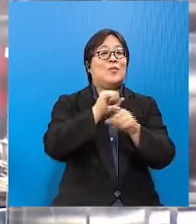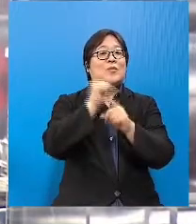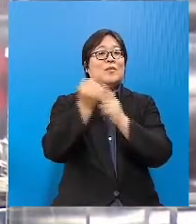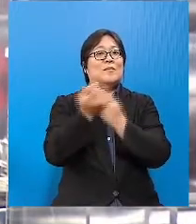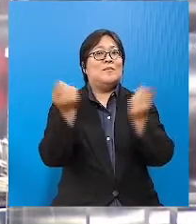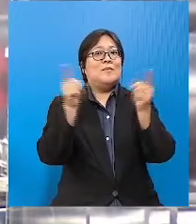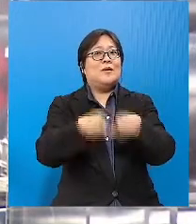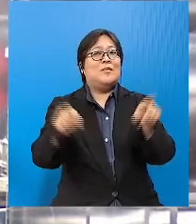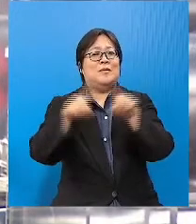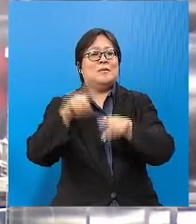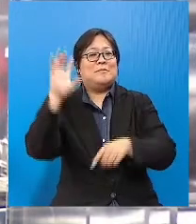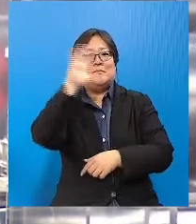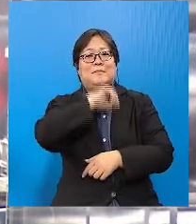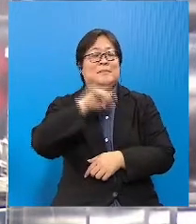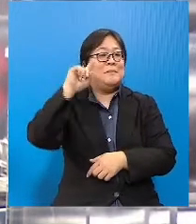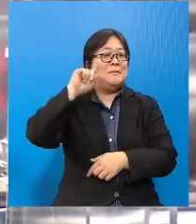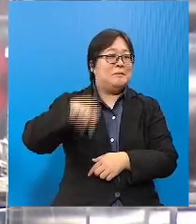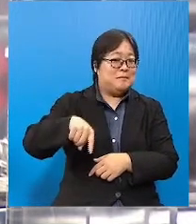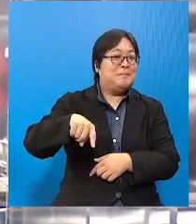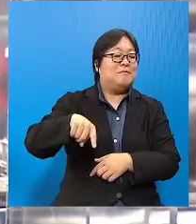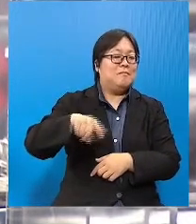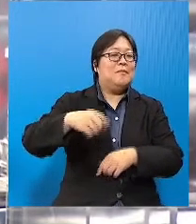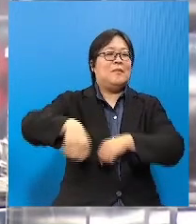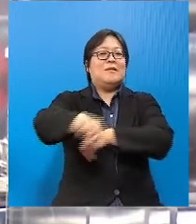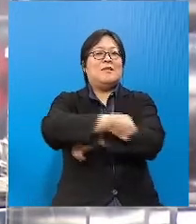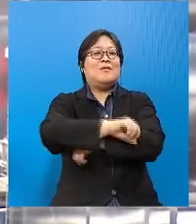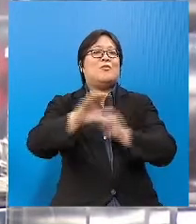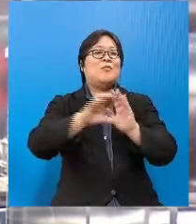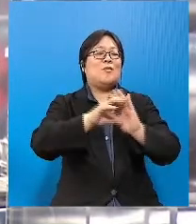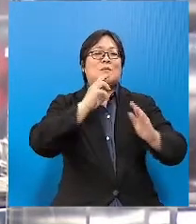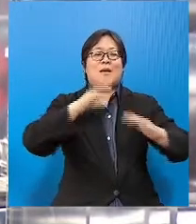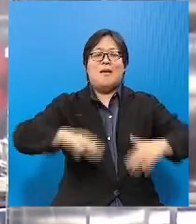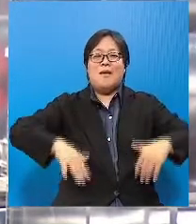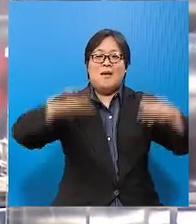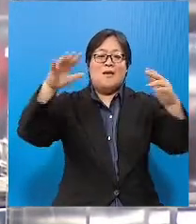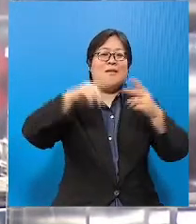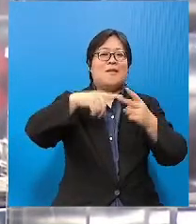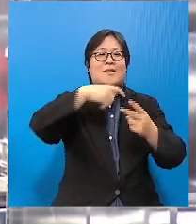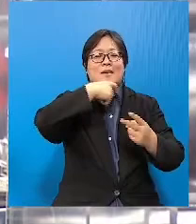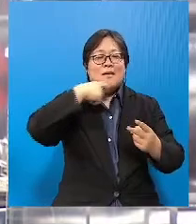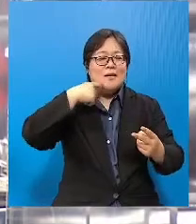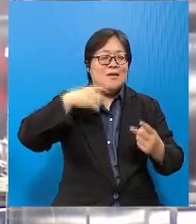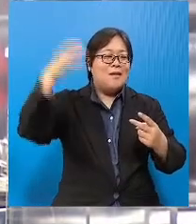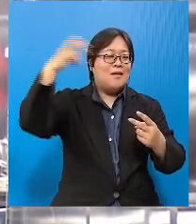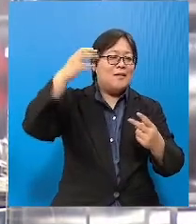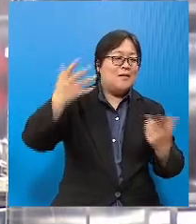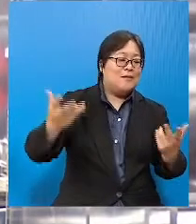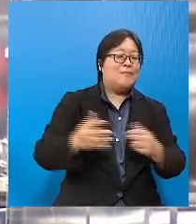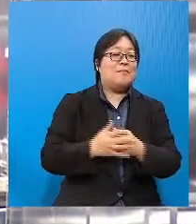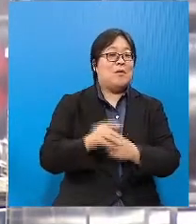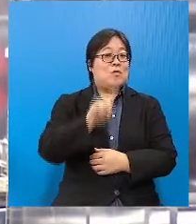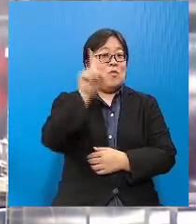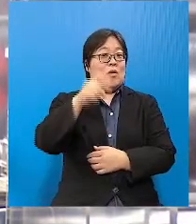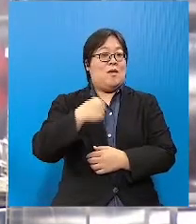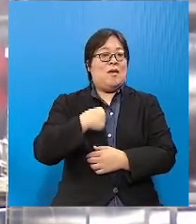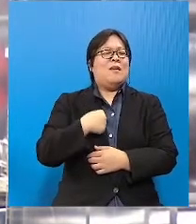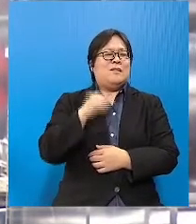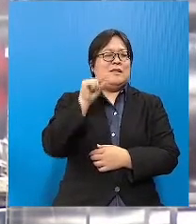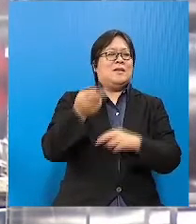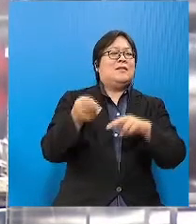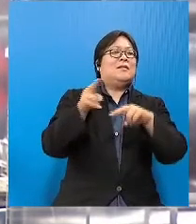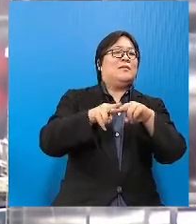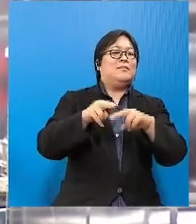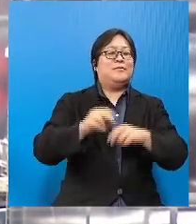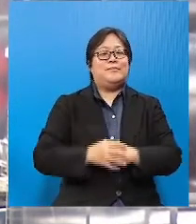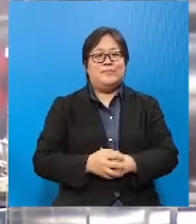jangka yang selalu berlaku di ladang-ladang, di sawah-sawah seperti banjir, kemarah dan sebagainya. Begitu juga soalan saya sedikit tambahannya